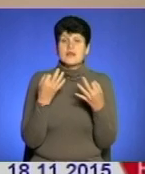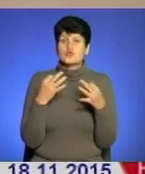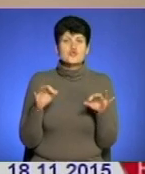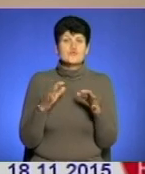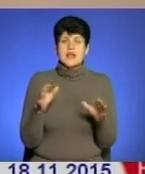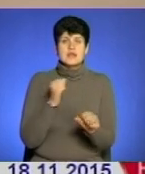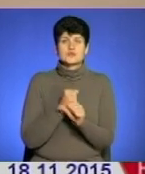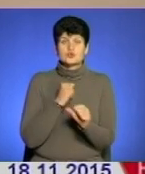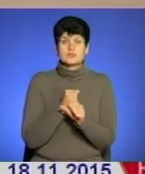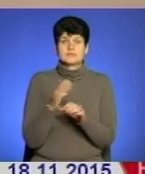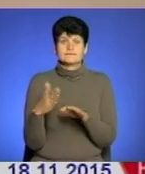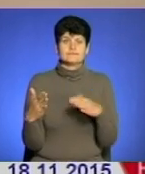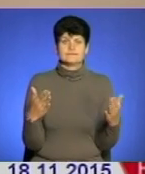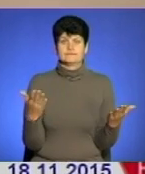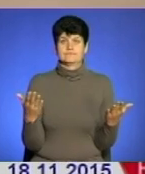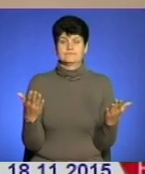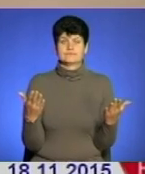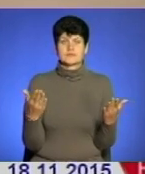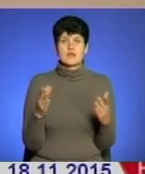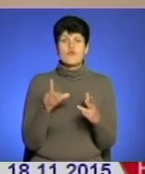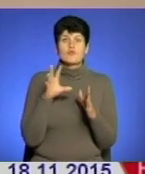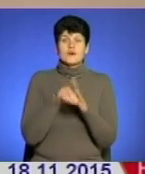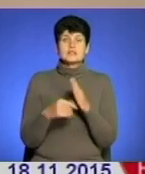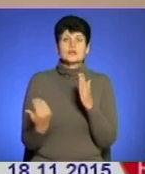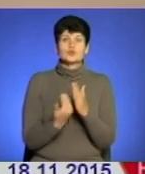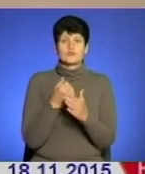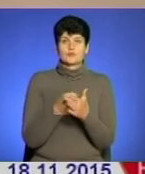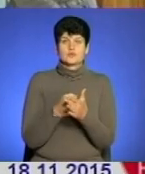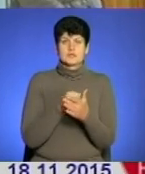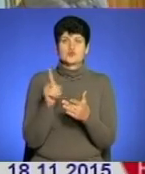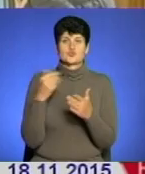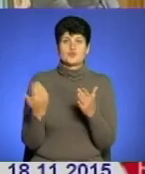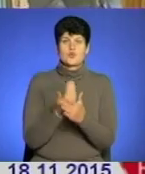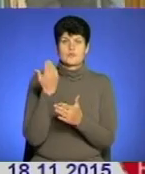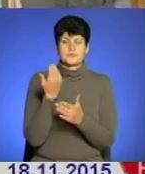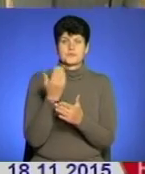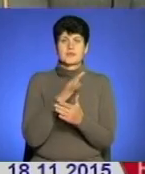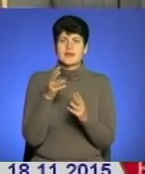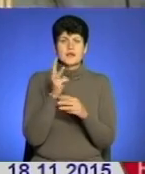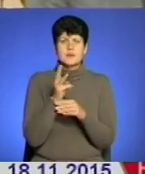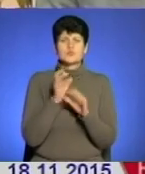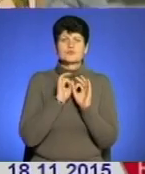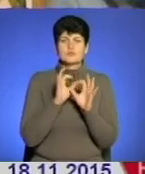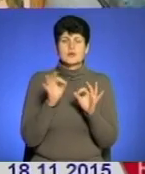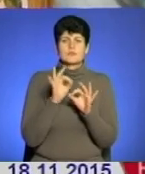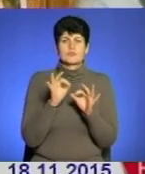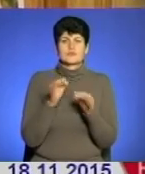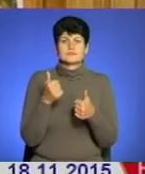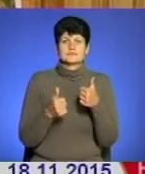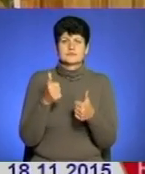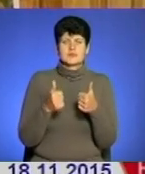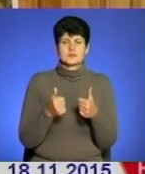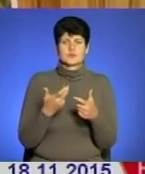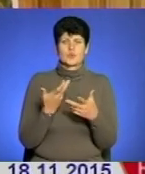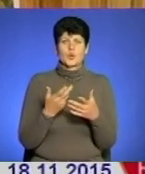зробити ні крок вліво, ні крок вправо. Запровадити щось нове або добитися чогось нового. Не на камеру розповідає про закулісні змагання з